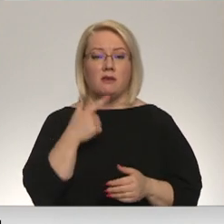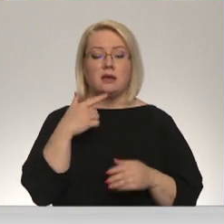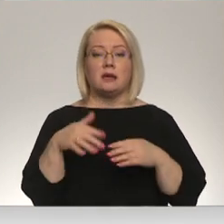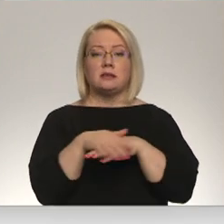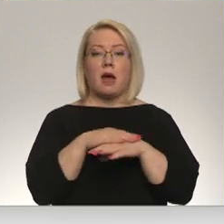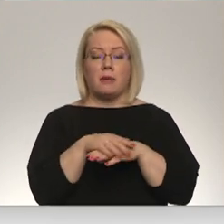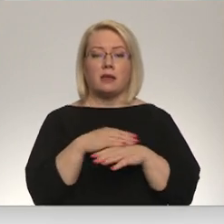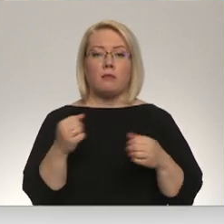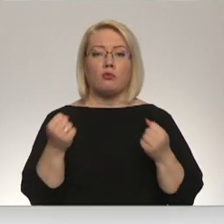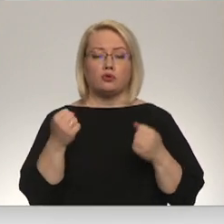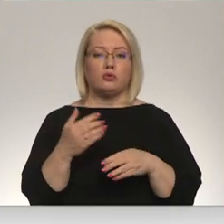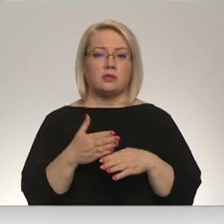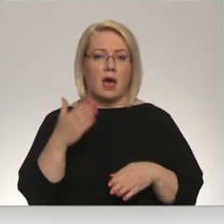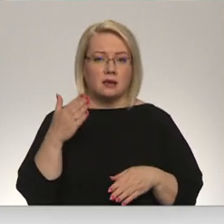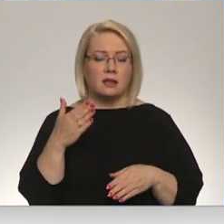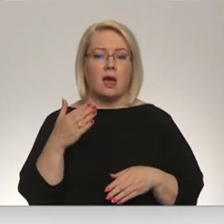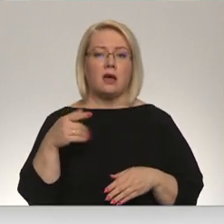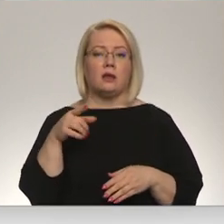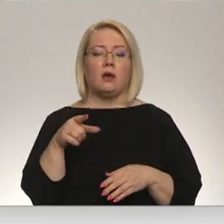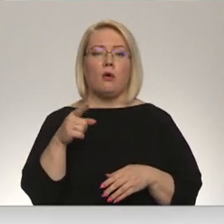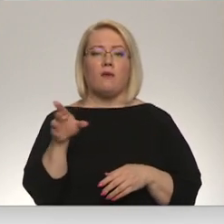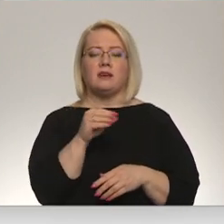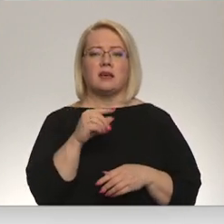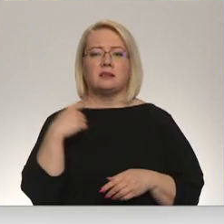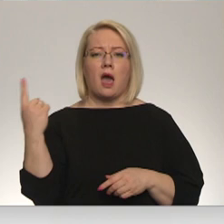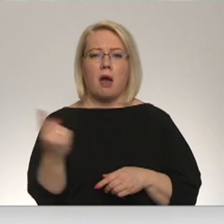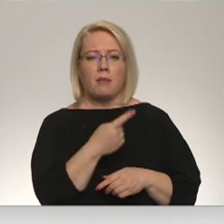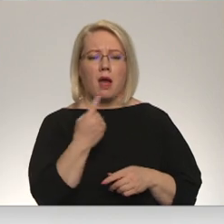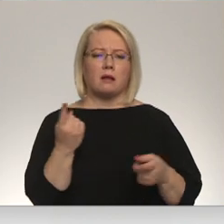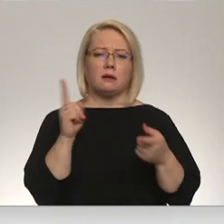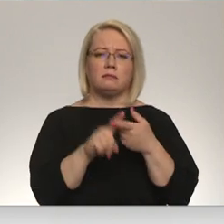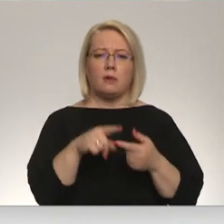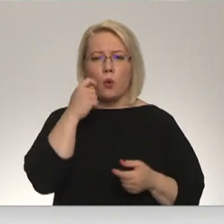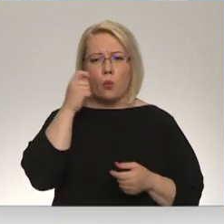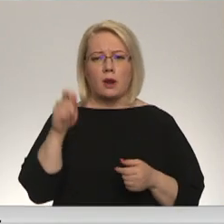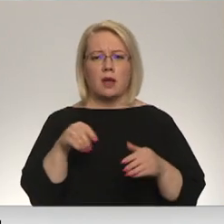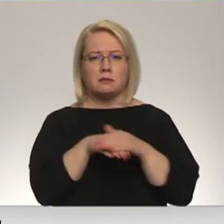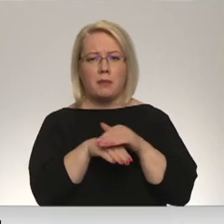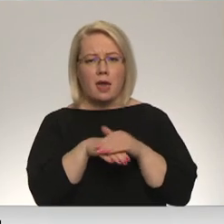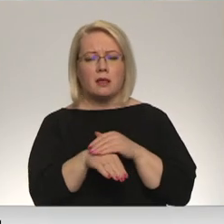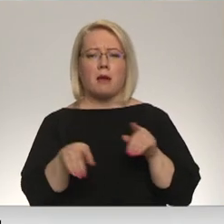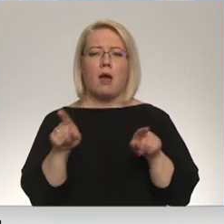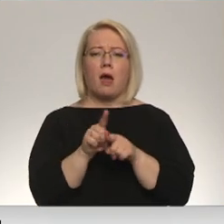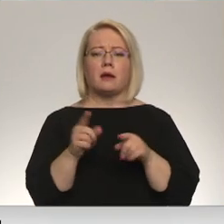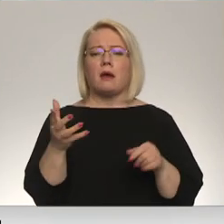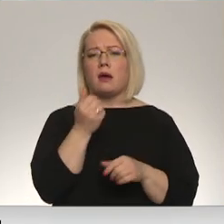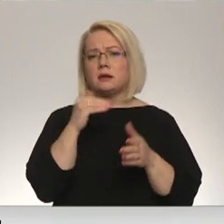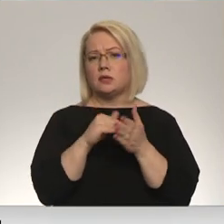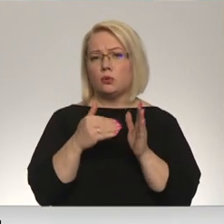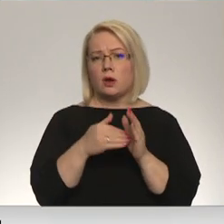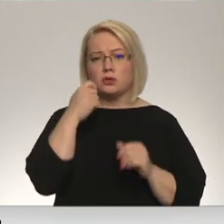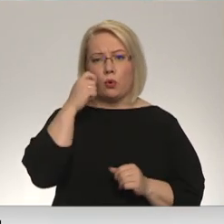sācināt viss, kas ir apkārt un saistīts gan ar Ukrainas bēgļiem, gan ar situāciju